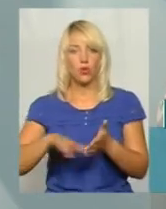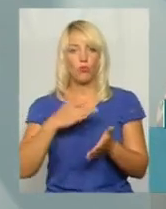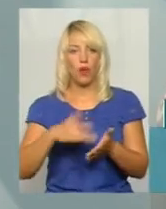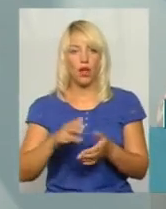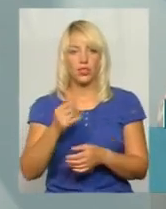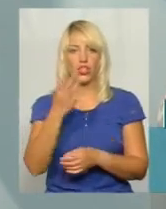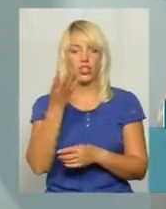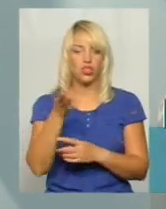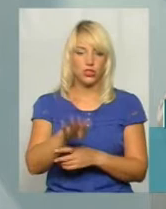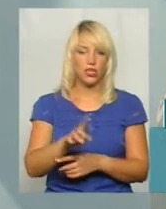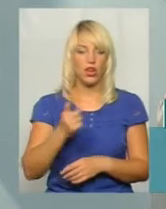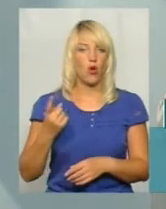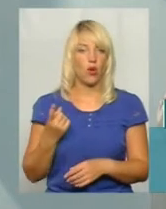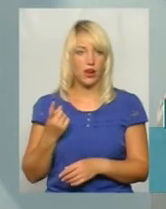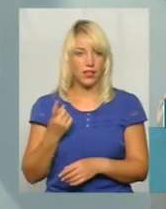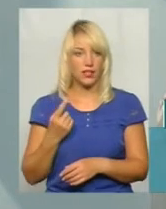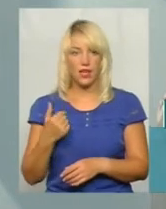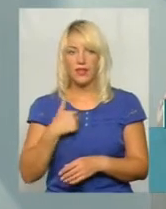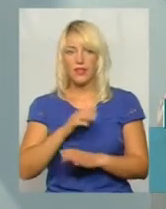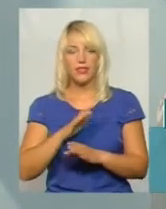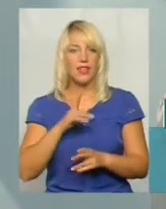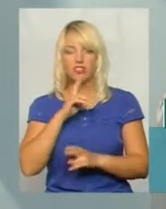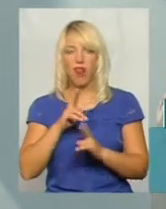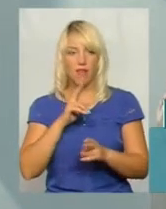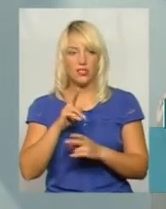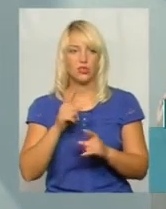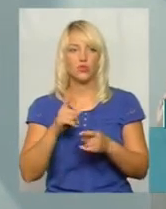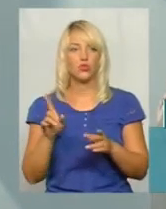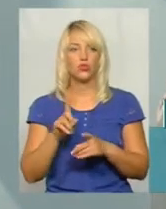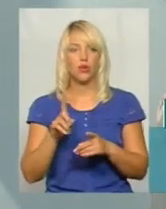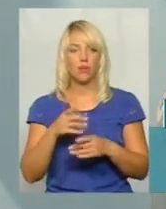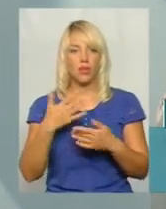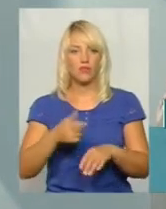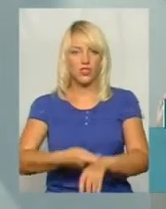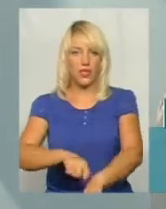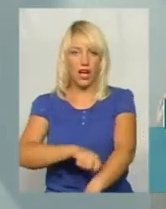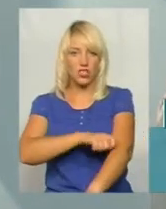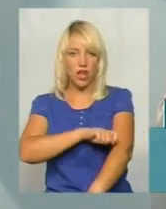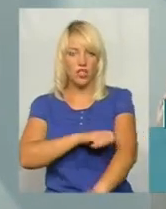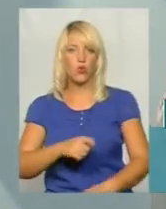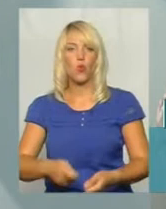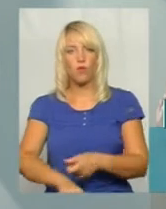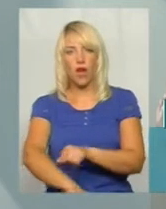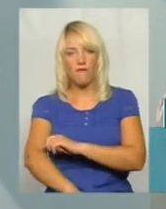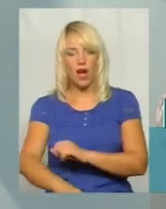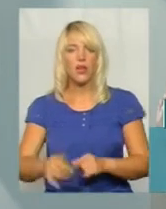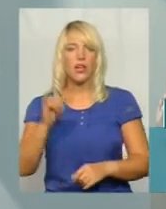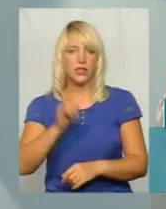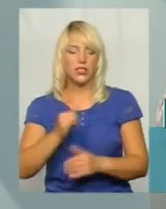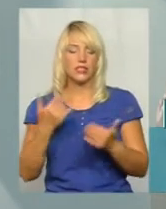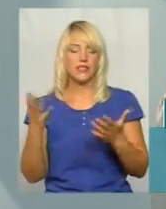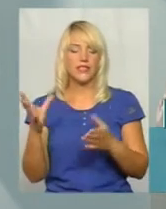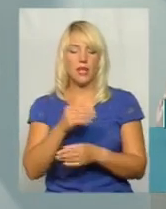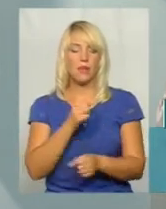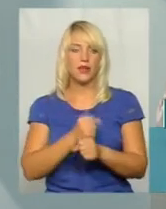охраніка. Але я не жаліюся, тому що ми закачали рукава, і сьогодні всі працюємо над тим, що ми